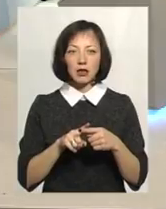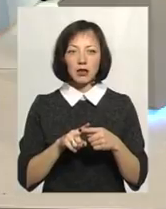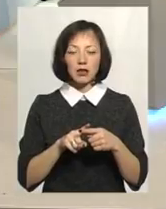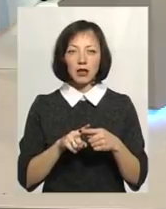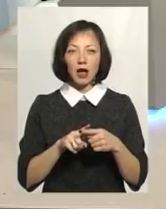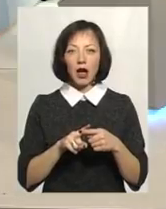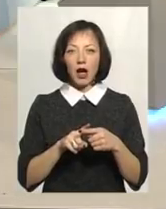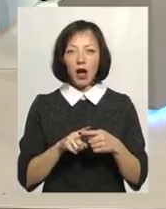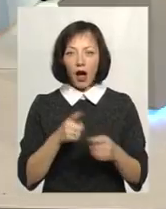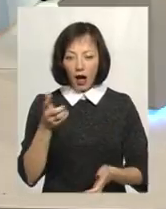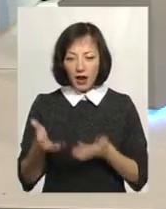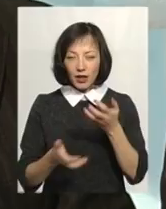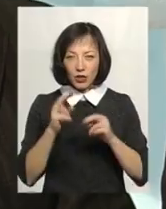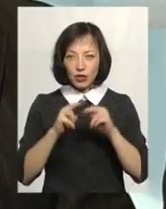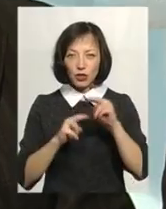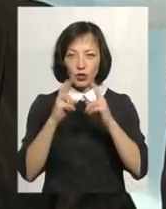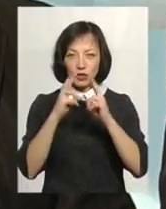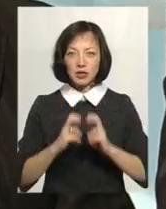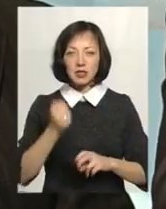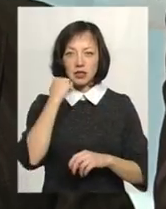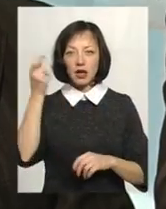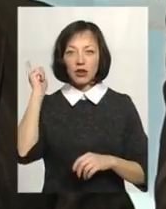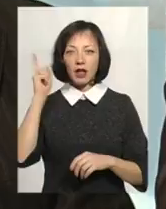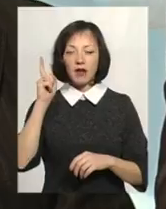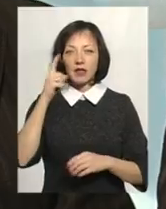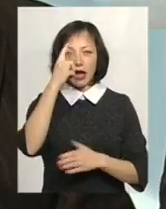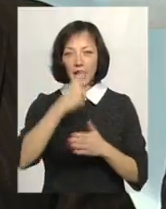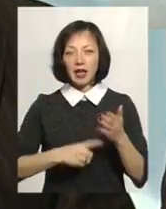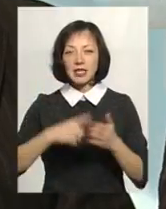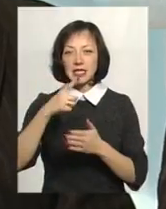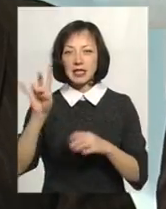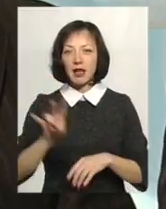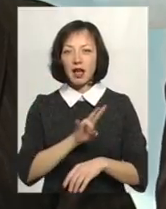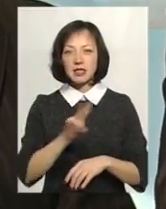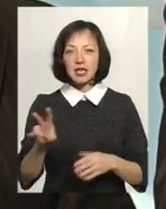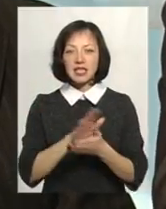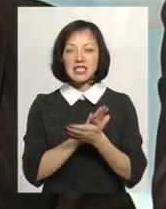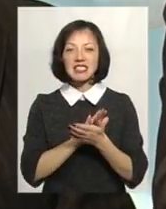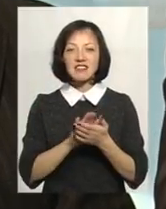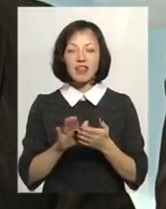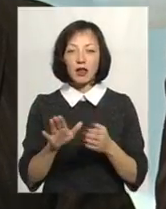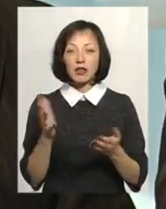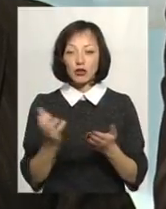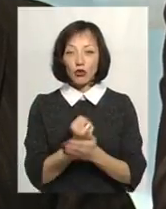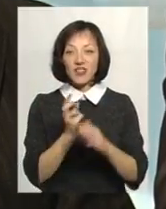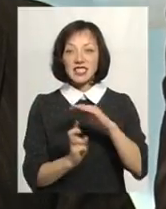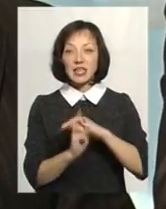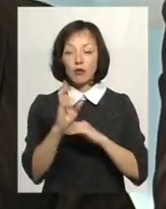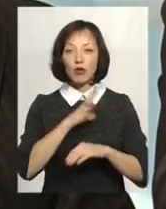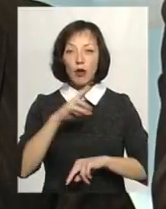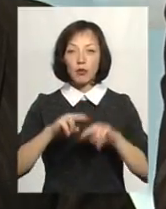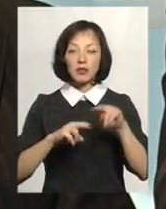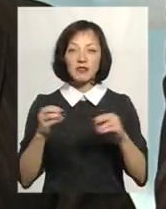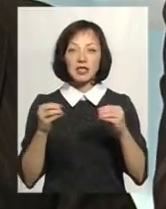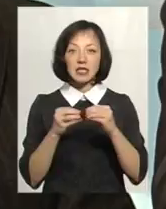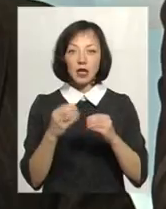дослідження стародавніх християнських святинь. Тобто він знайшов церкву, яка була побудована в 10-му